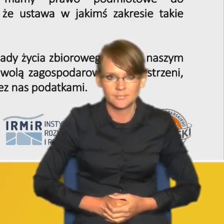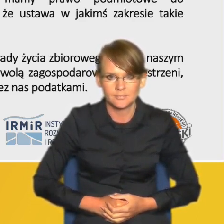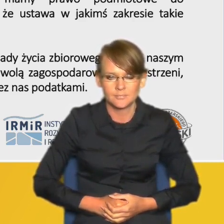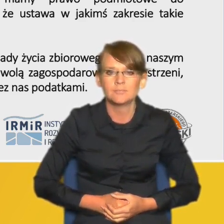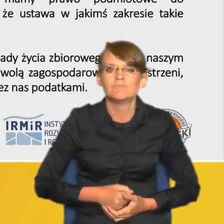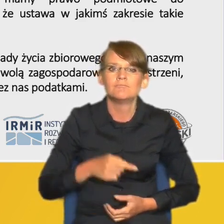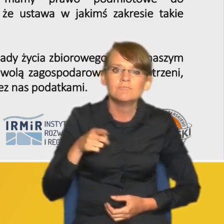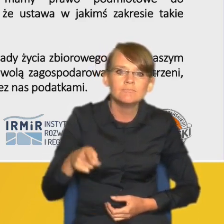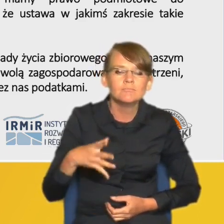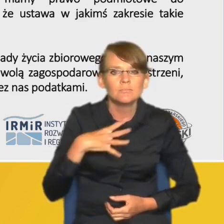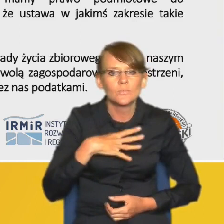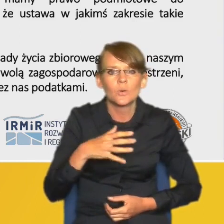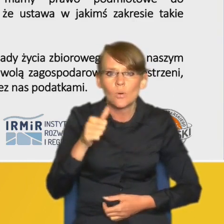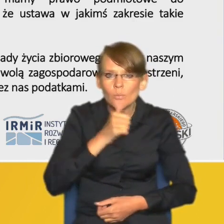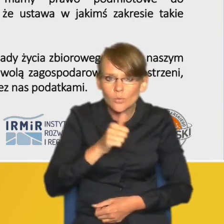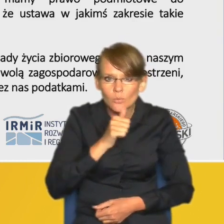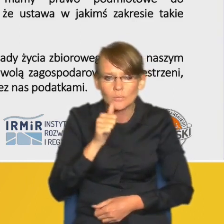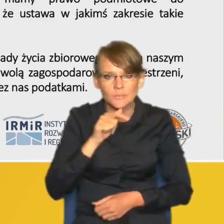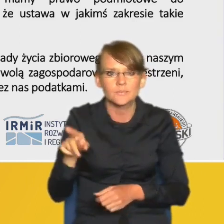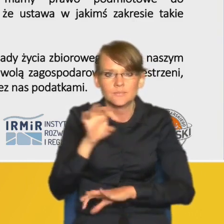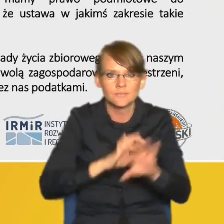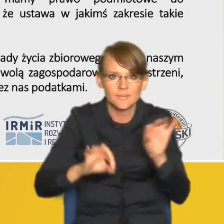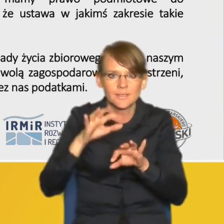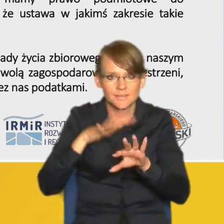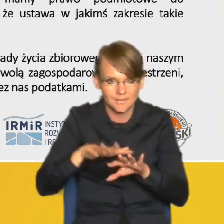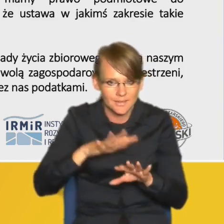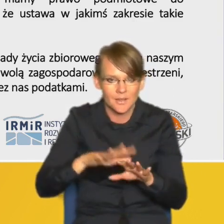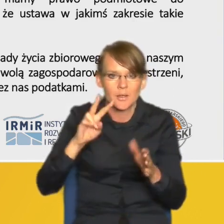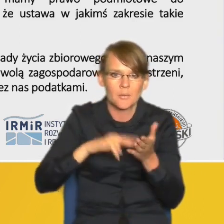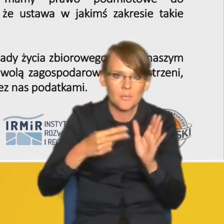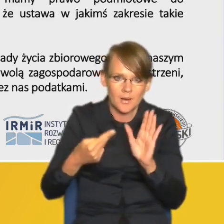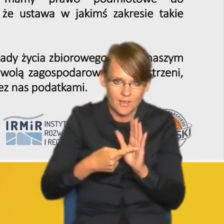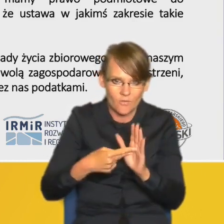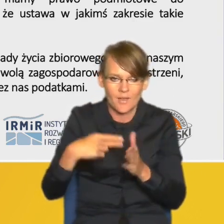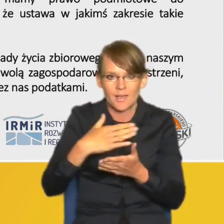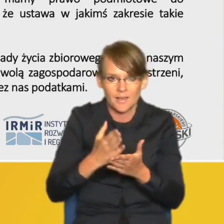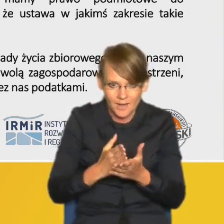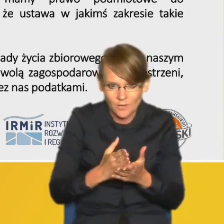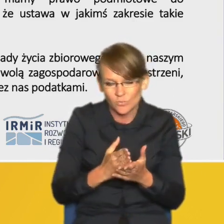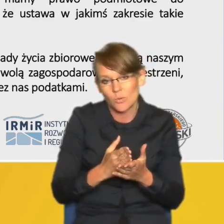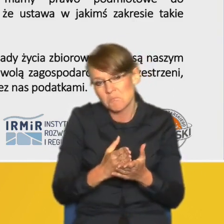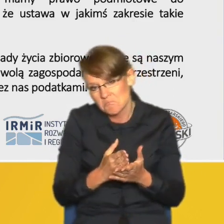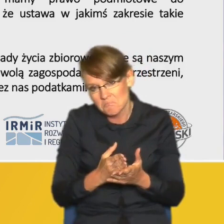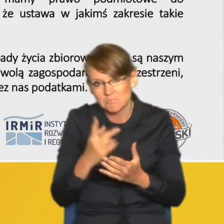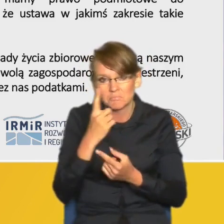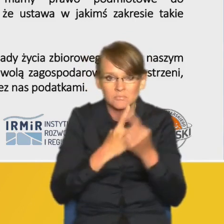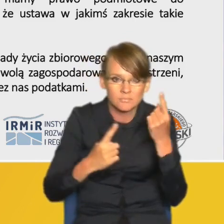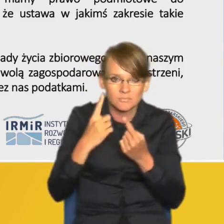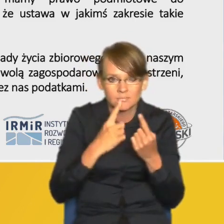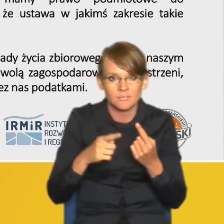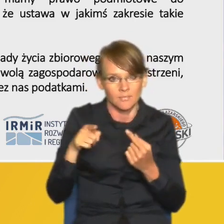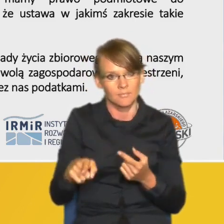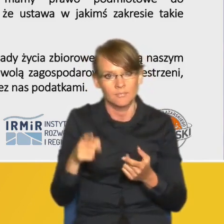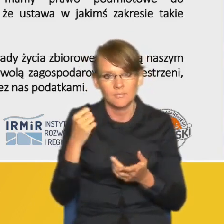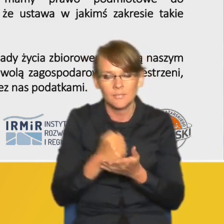naprawienia systemu planowania przestrzennego prawa planowania przestrzennego no to wydaje się że ta kwestia związana z